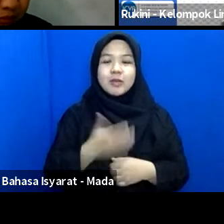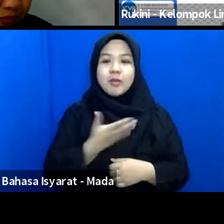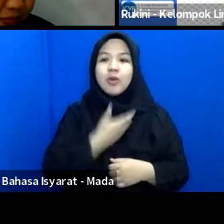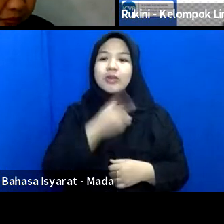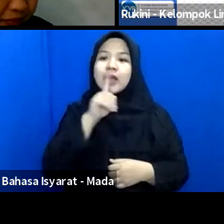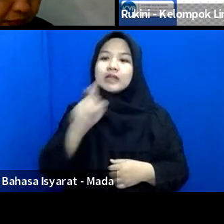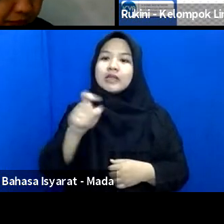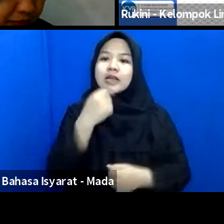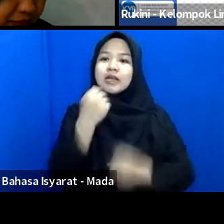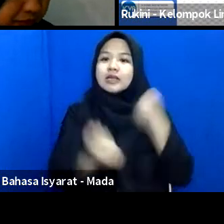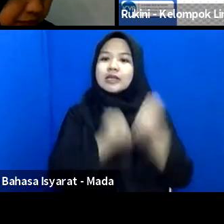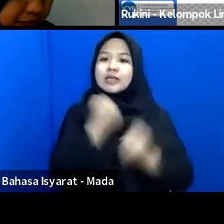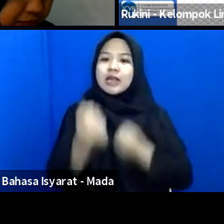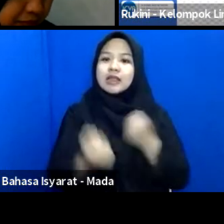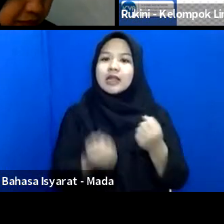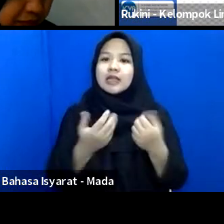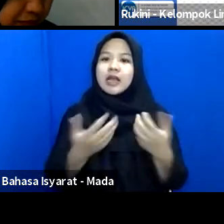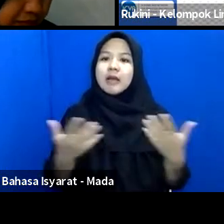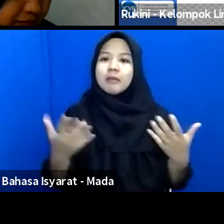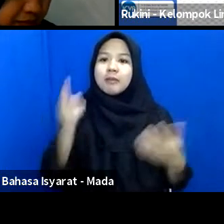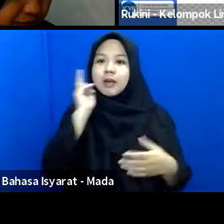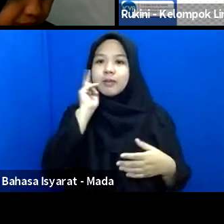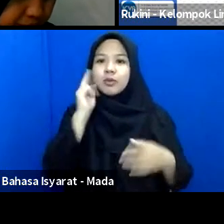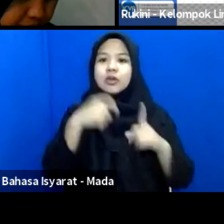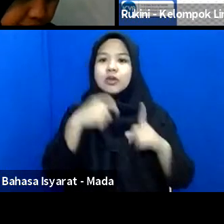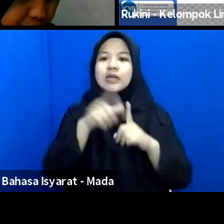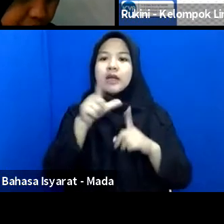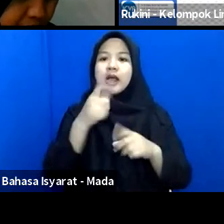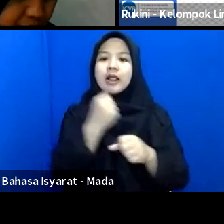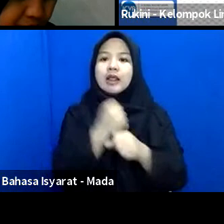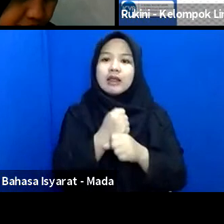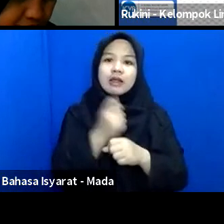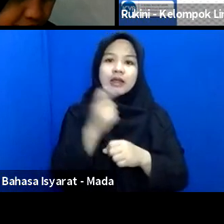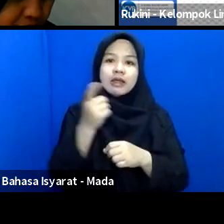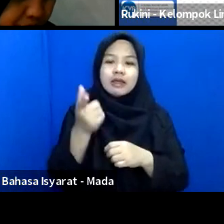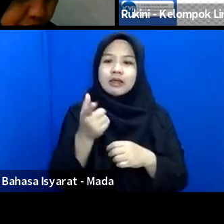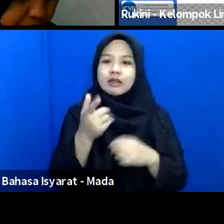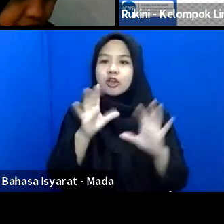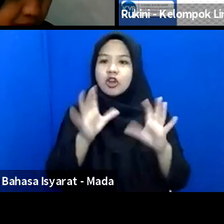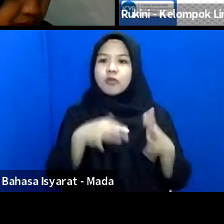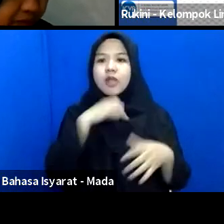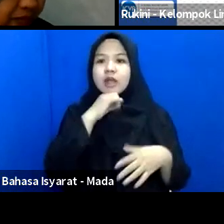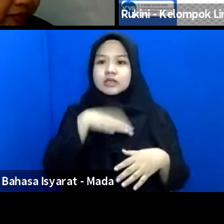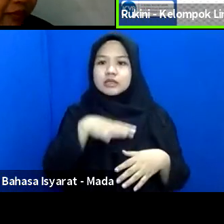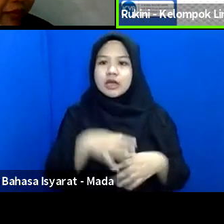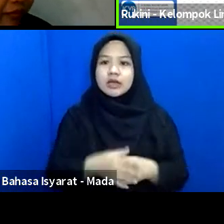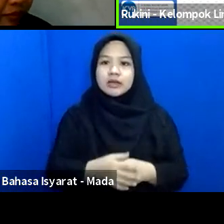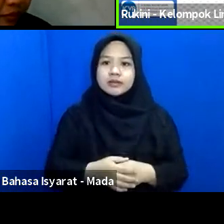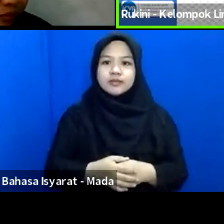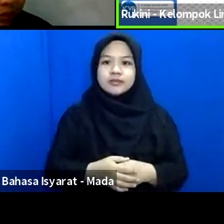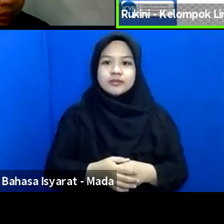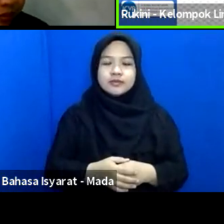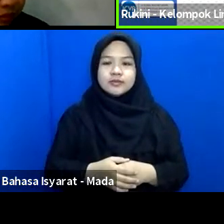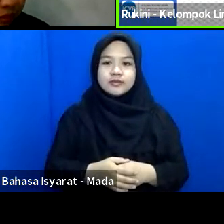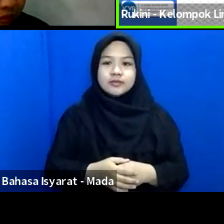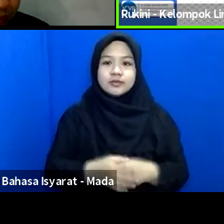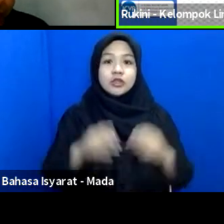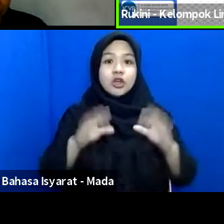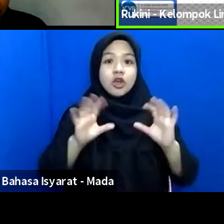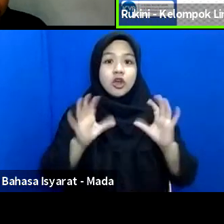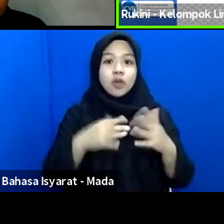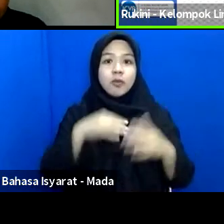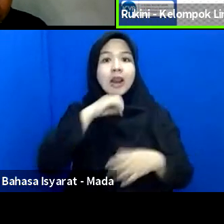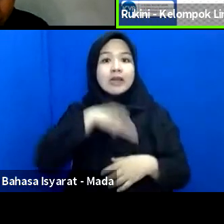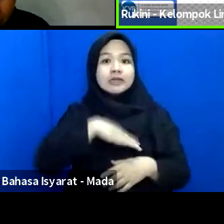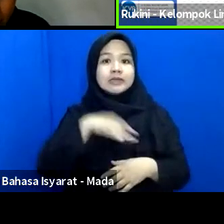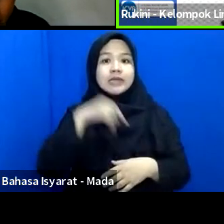kegiatannya apa saja ya Bu kalau boleh tahu yang dilaksanakan di kelompok lansia ini dalam di kelompok lansia ini